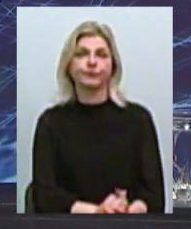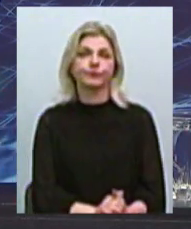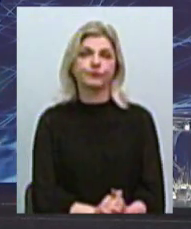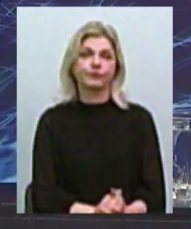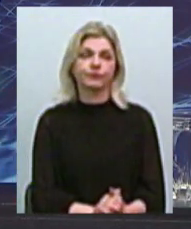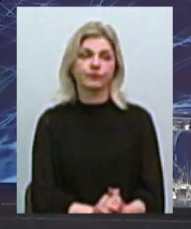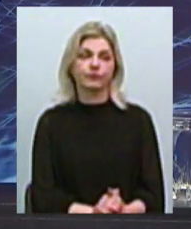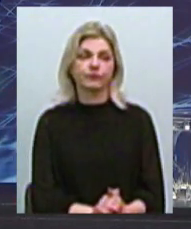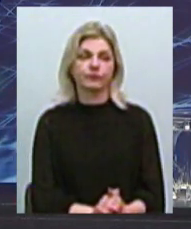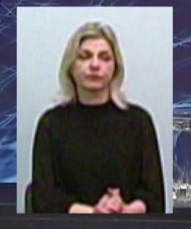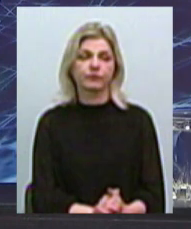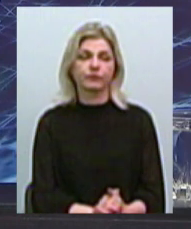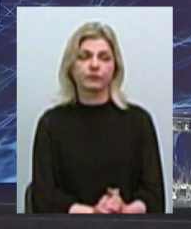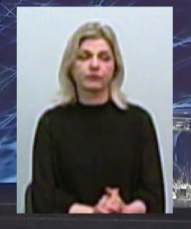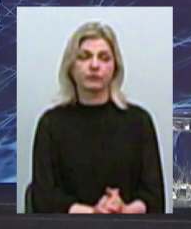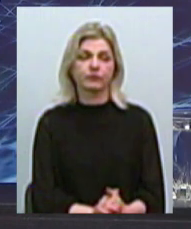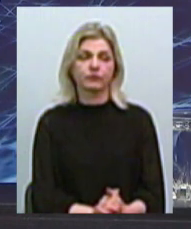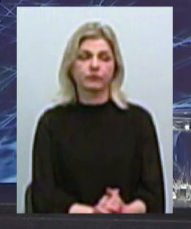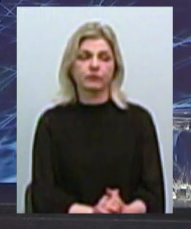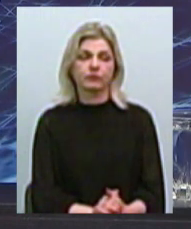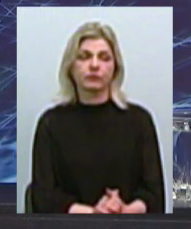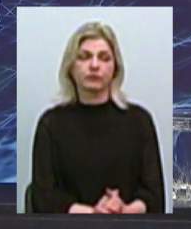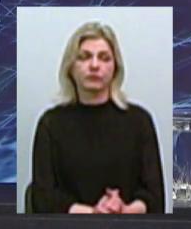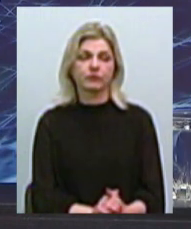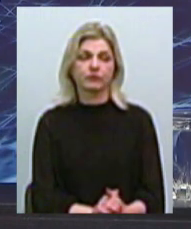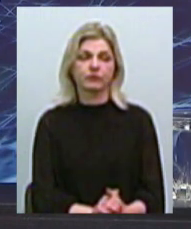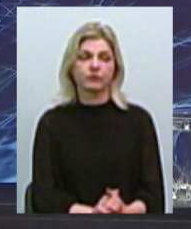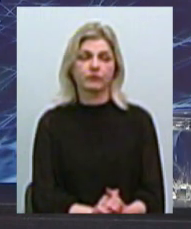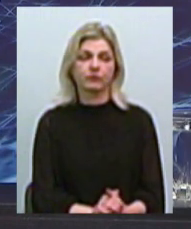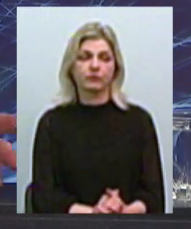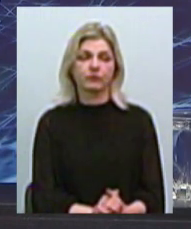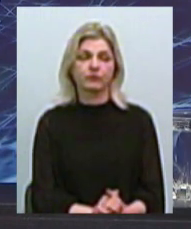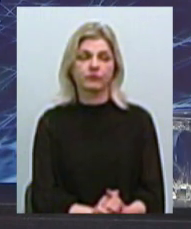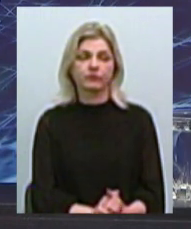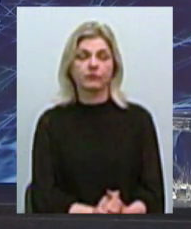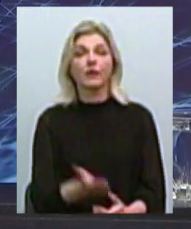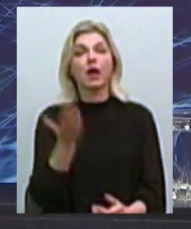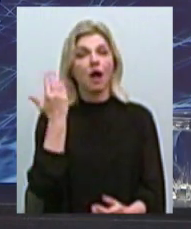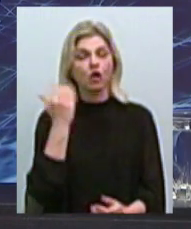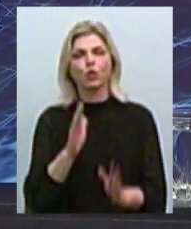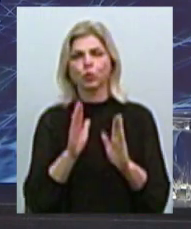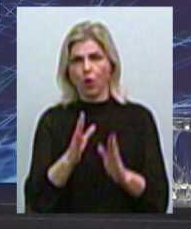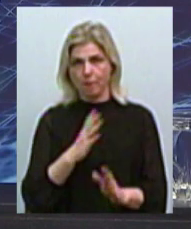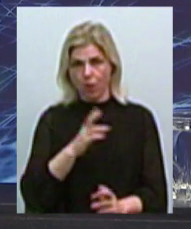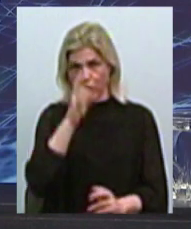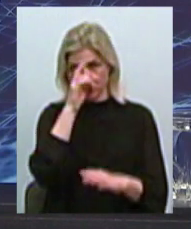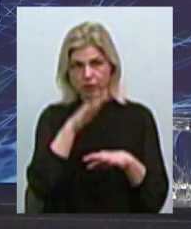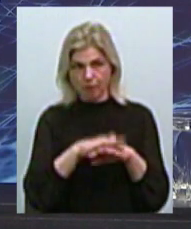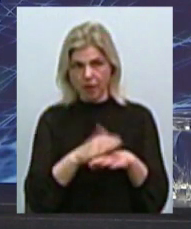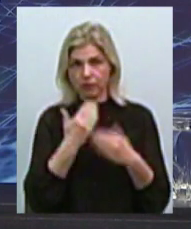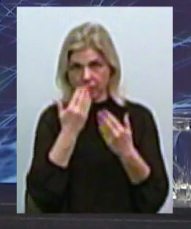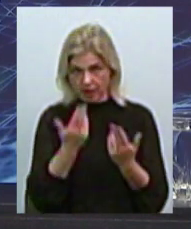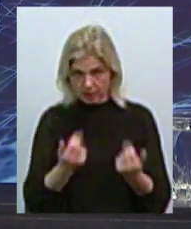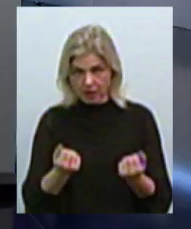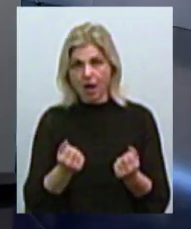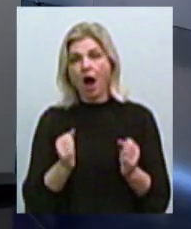который человек выберет. Это ранее было лишь в счетбанке, так? А